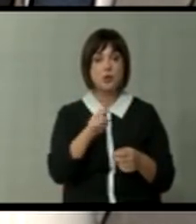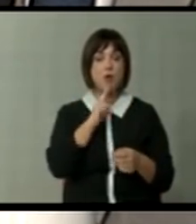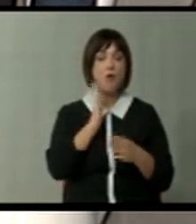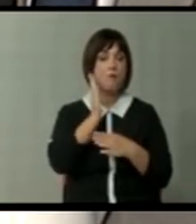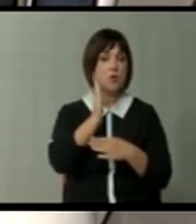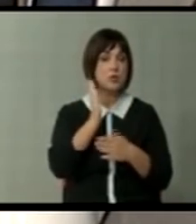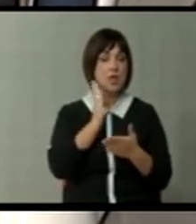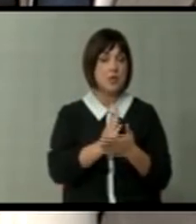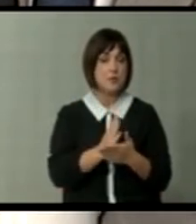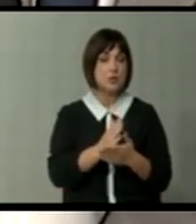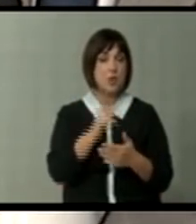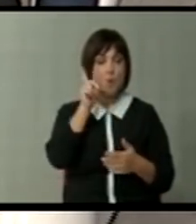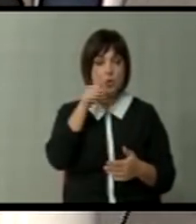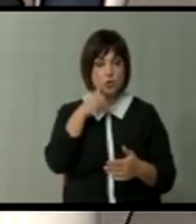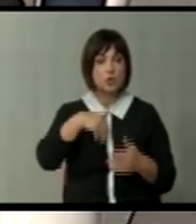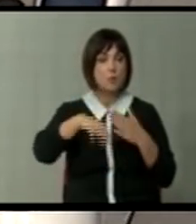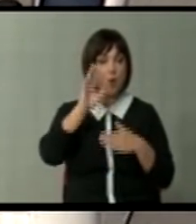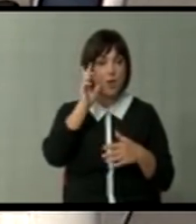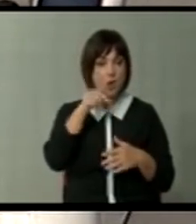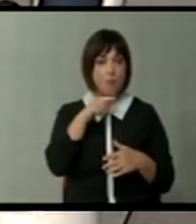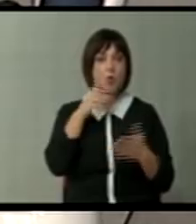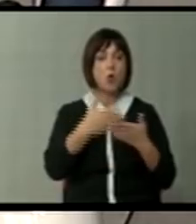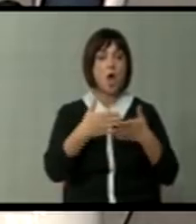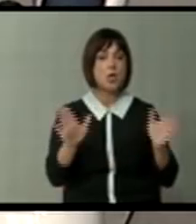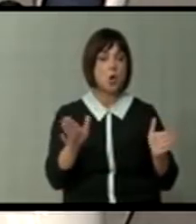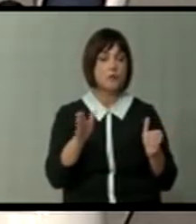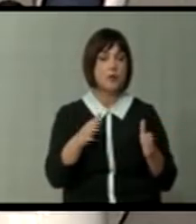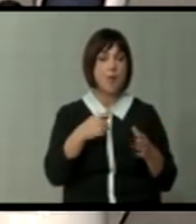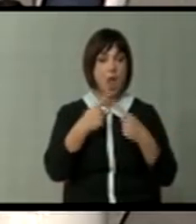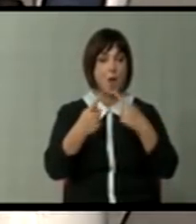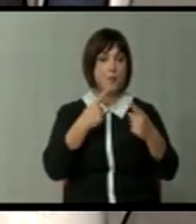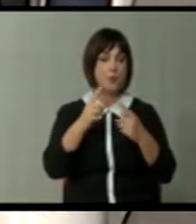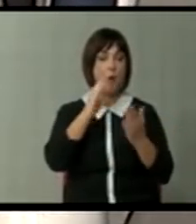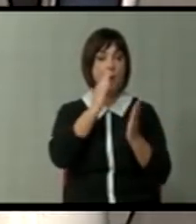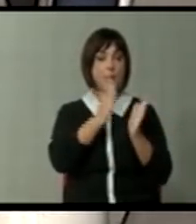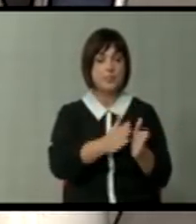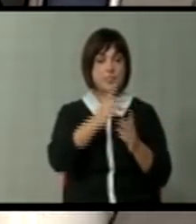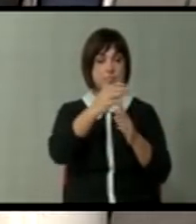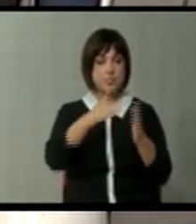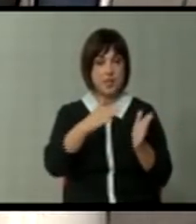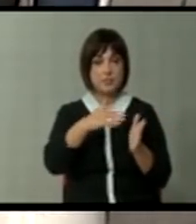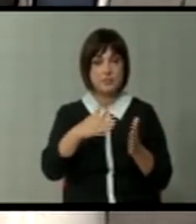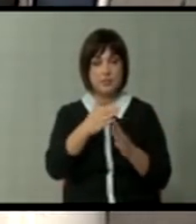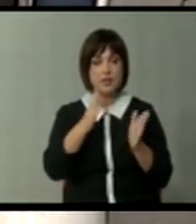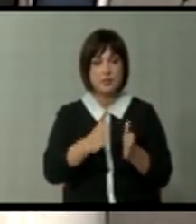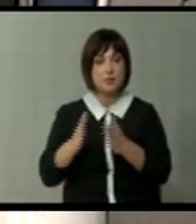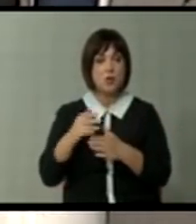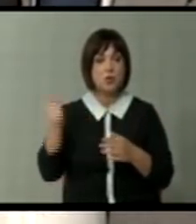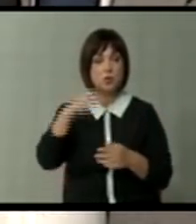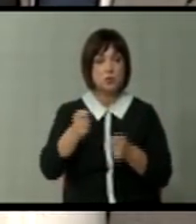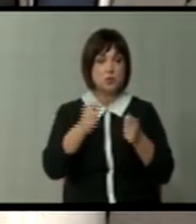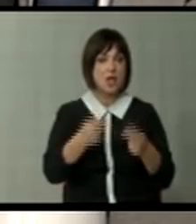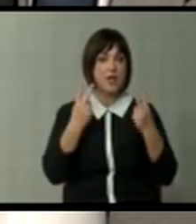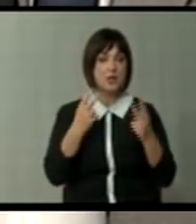што во иднина ќе стануваат се потешки и потешки. Тогаш кога ќе ќе ги отвараме преговорите од поглавија по поглави. И кога ќе треба да се носат значајни